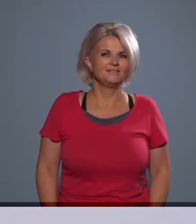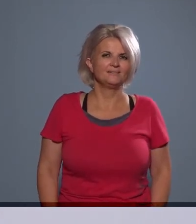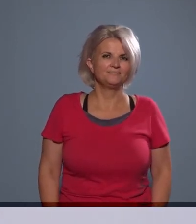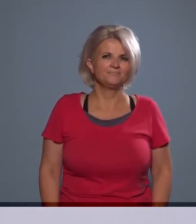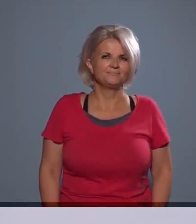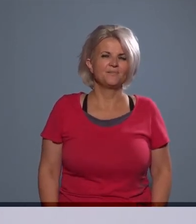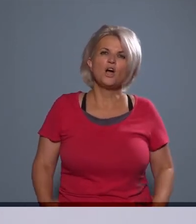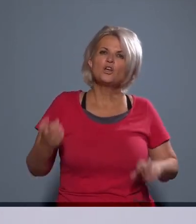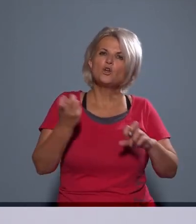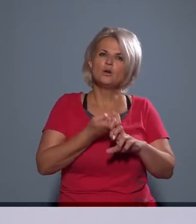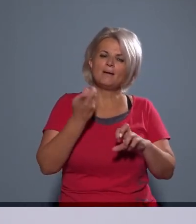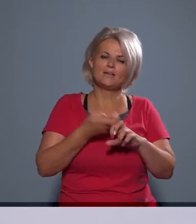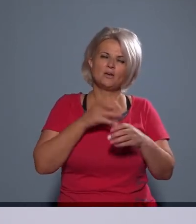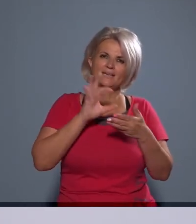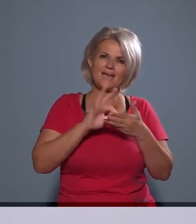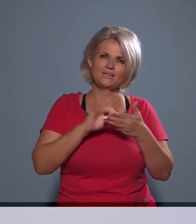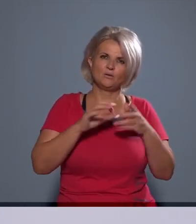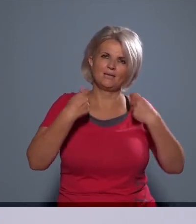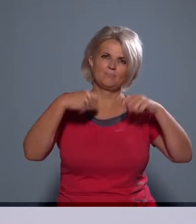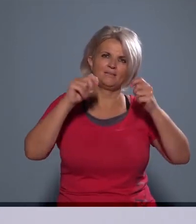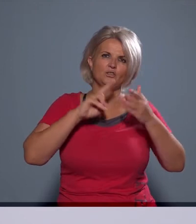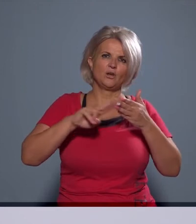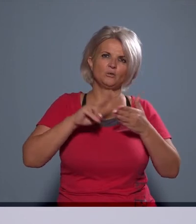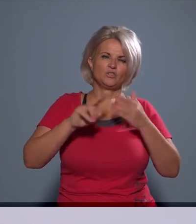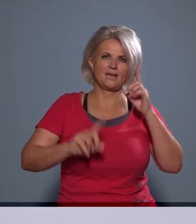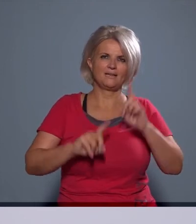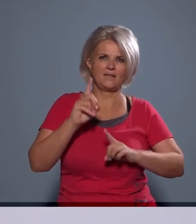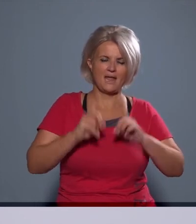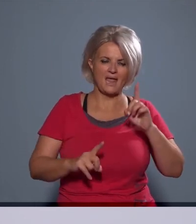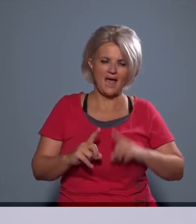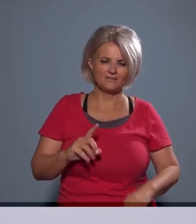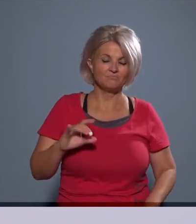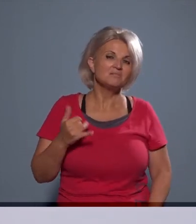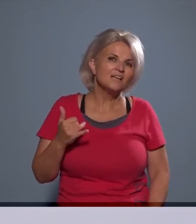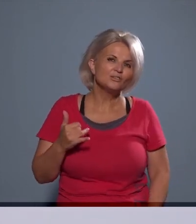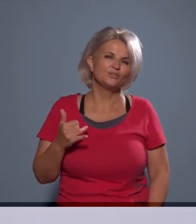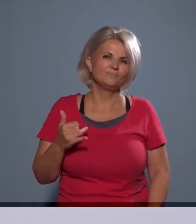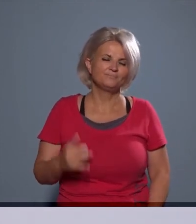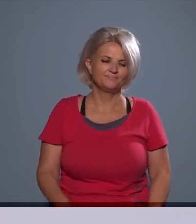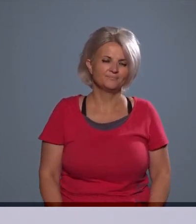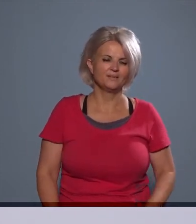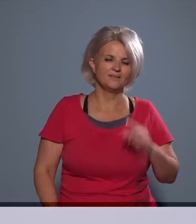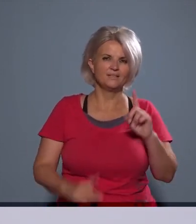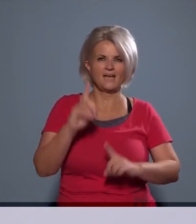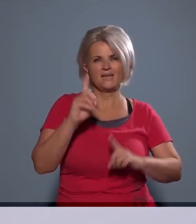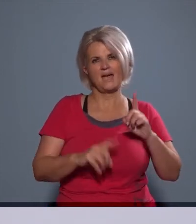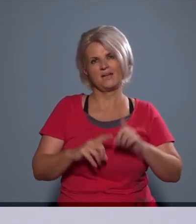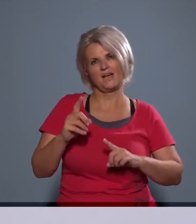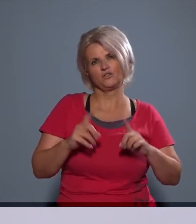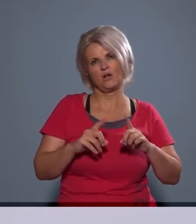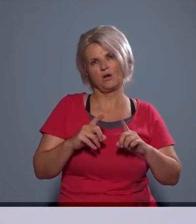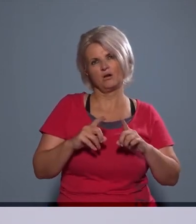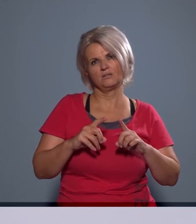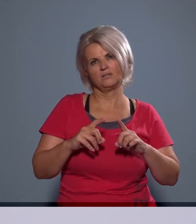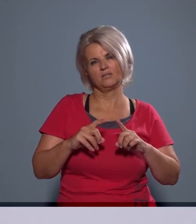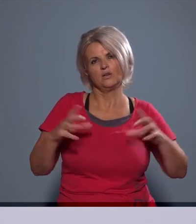a kőbányai jegyző is építés hatóságként járt el, és az eljárásnak a spektrumát így módon